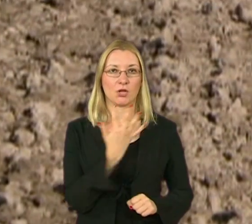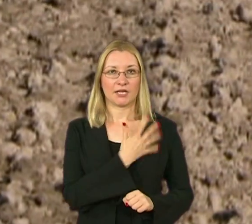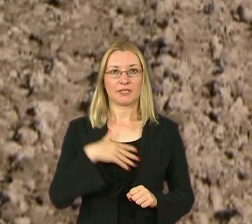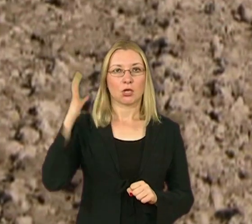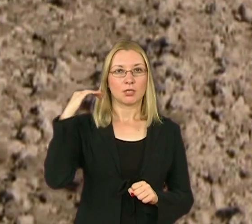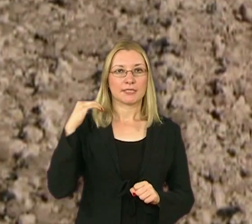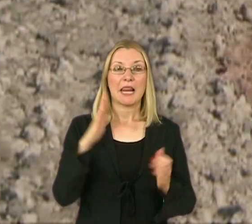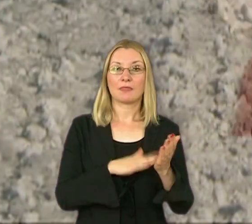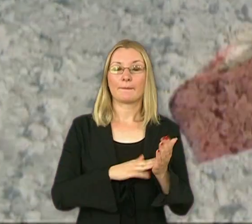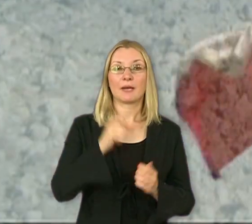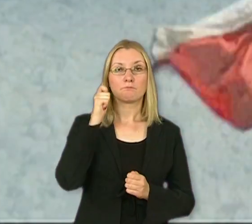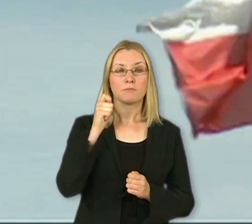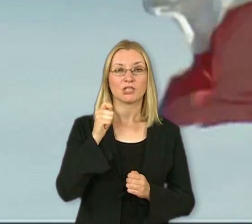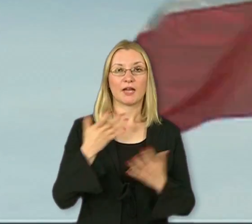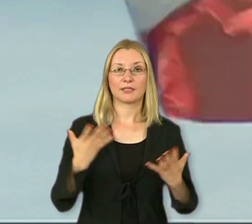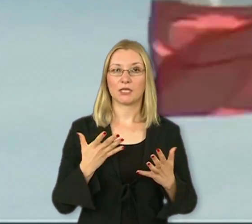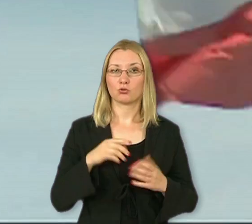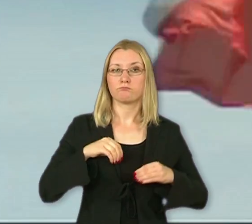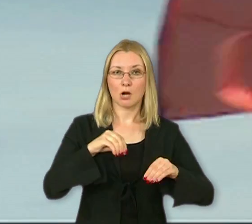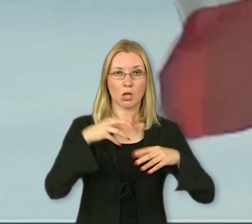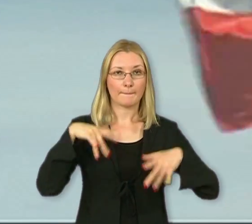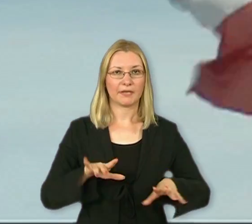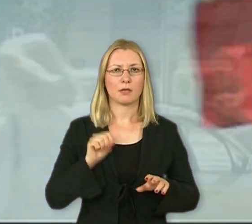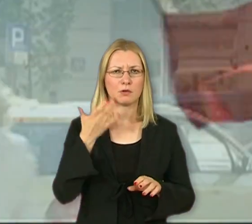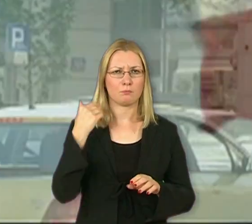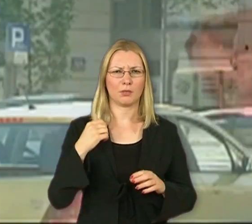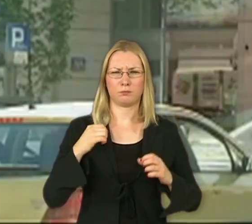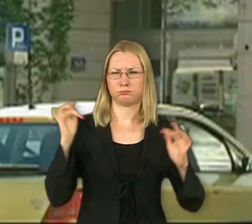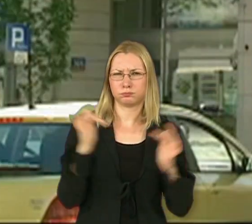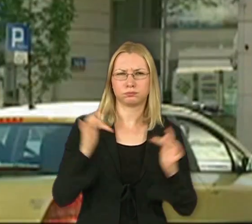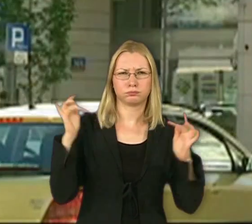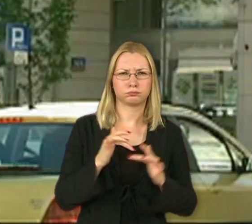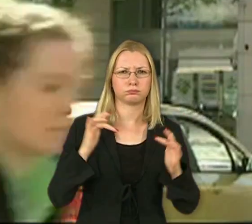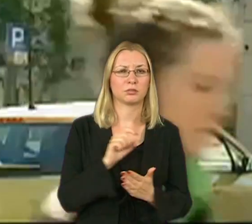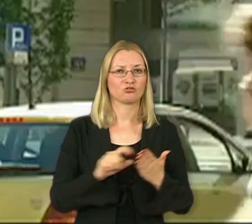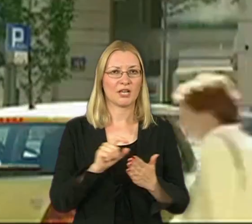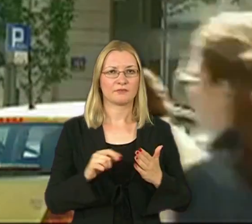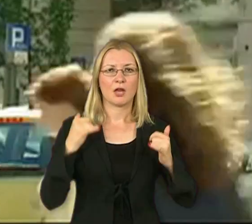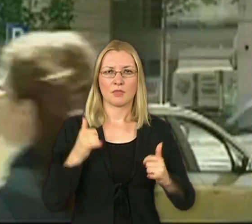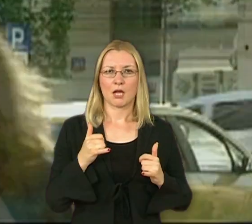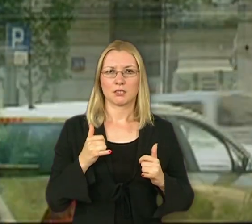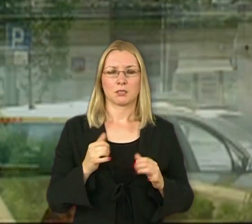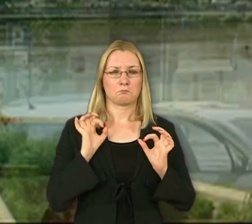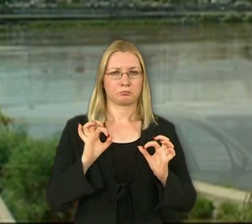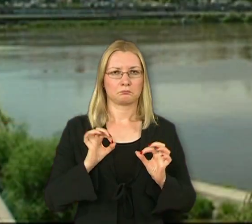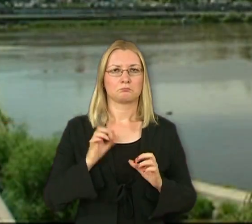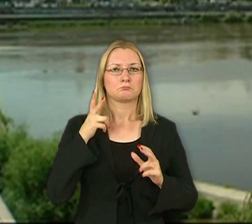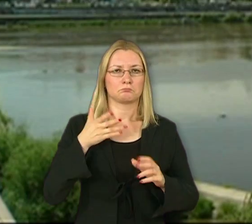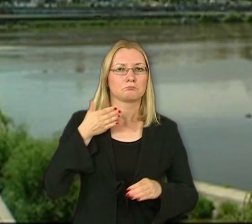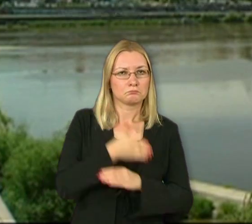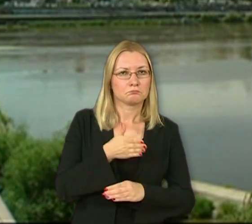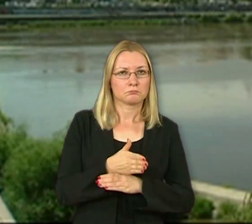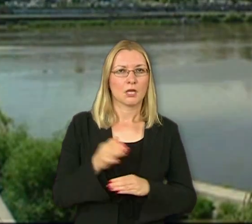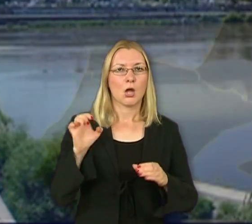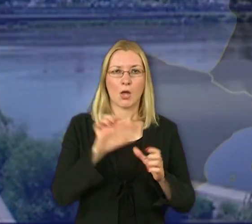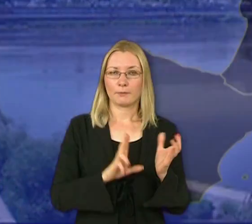hrvatskog sela. Uzmimo za primjer Poljsku, u kojoj su mali poljoprivrednici isprava bili najgorljivi protivnici članstva, a danas su najveći zagovornici.